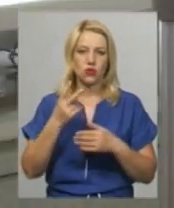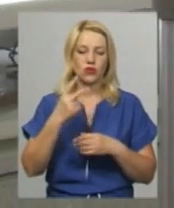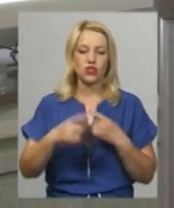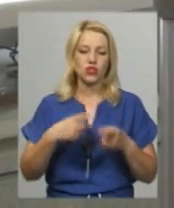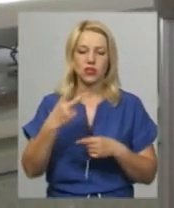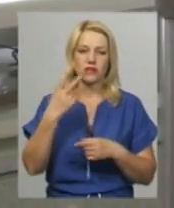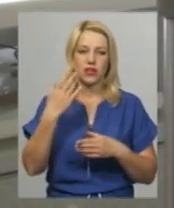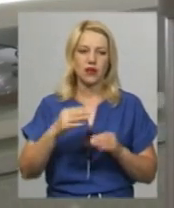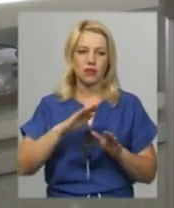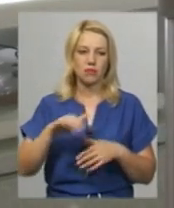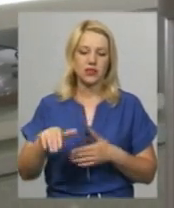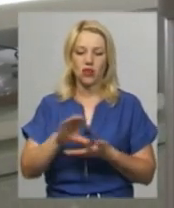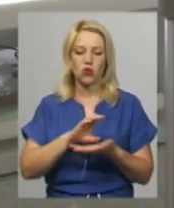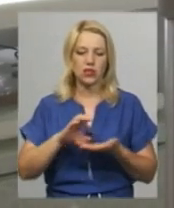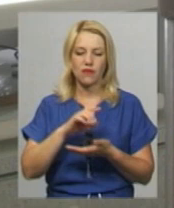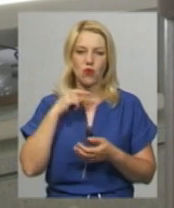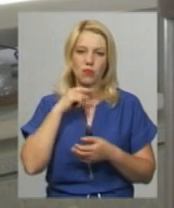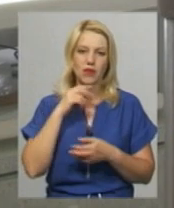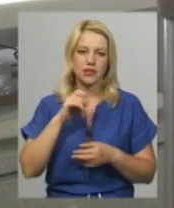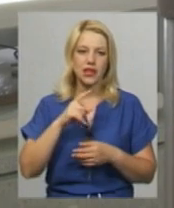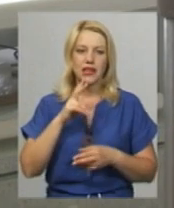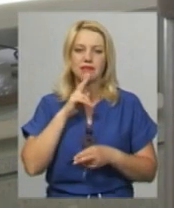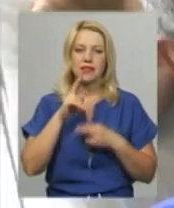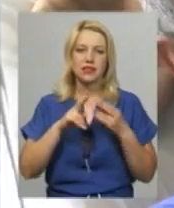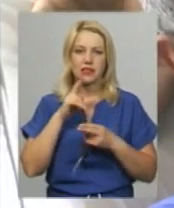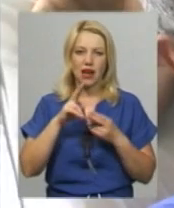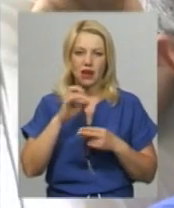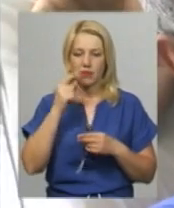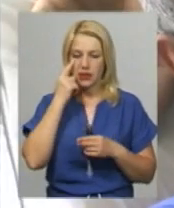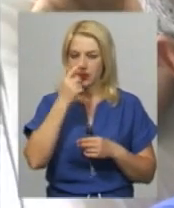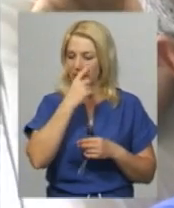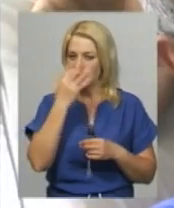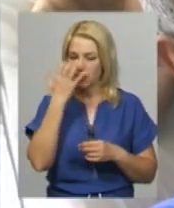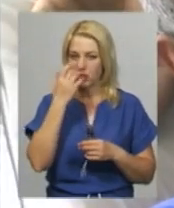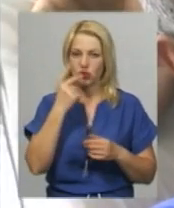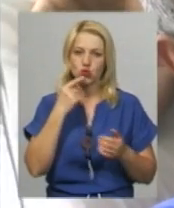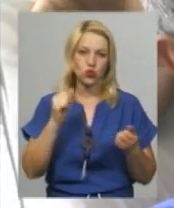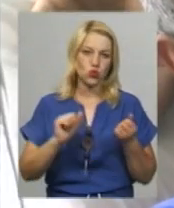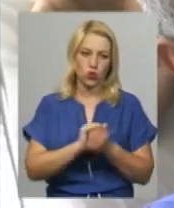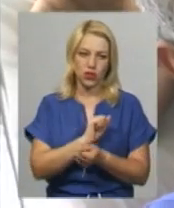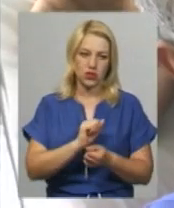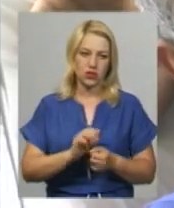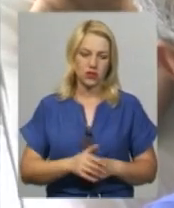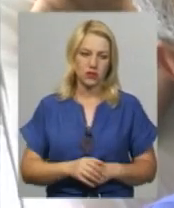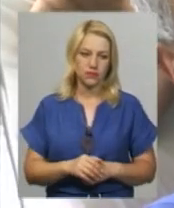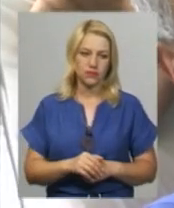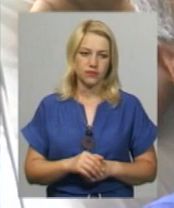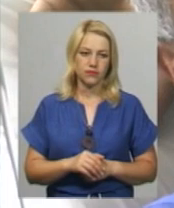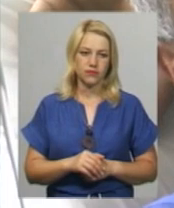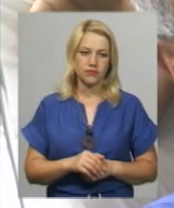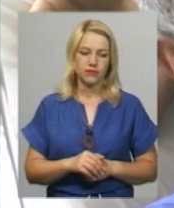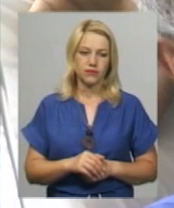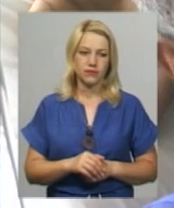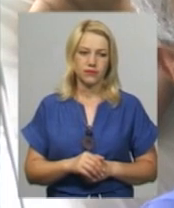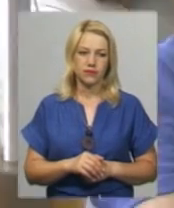споживання консервованого м'яса зі скаргами на поганий зір та сухість у роті. Начало дивитися в очах, і того я сюди, тому з